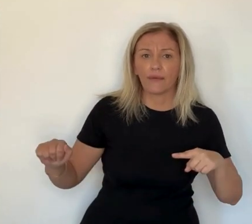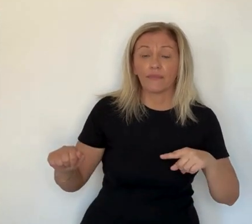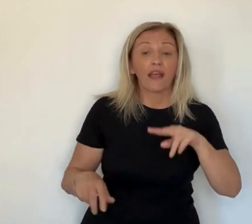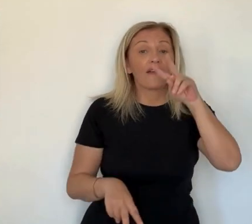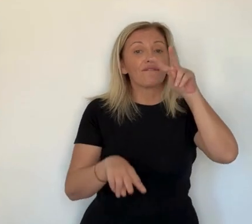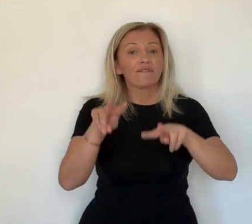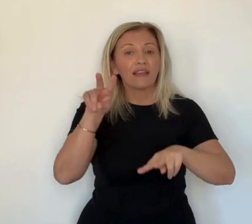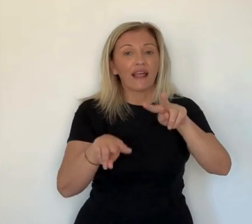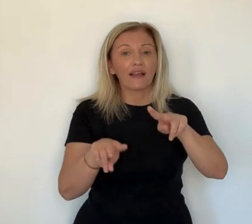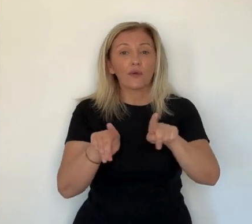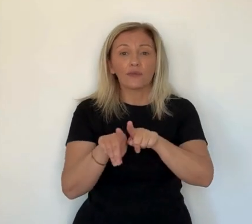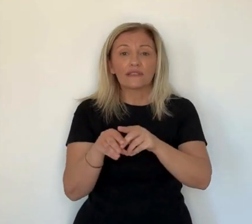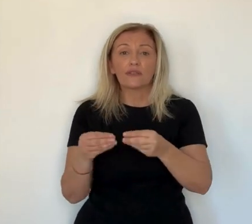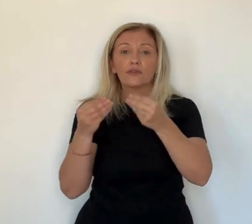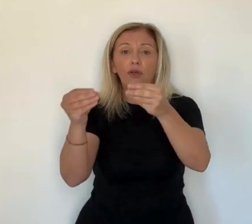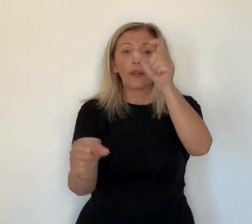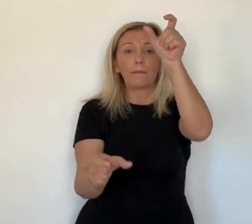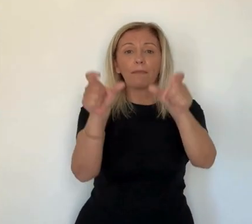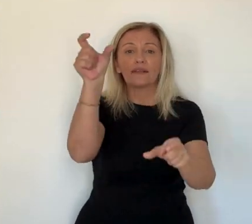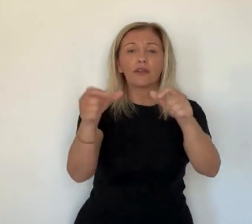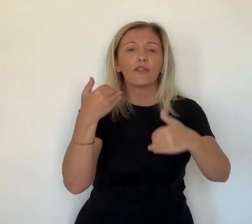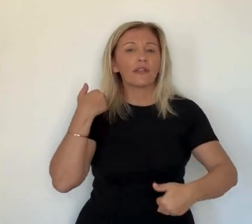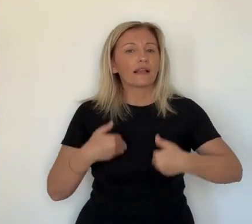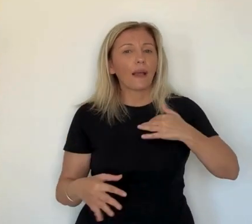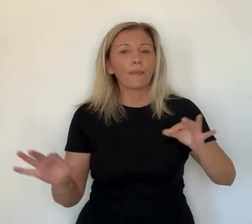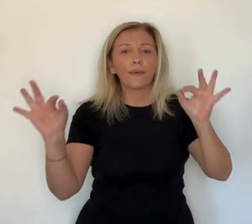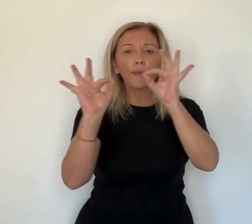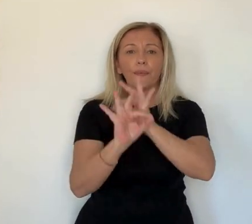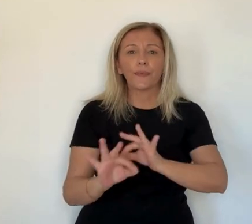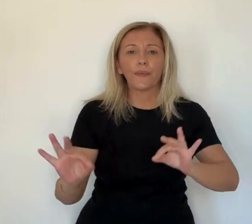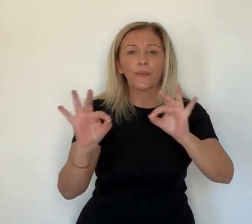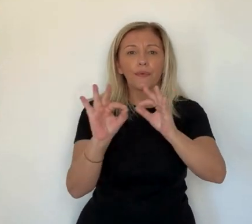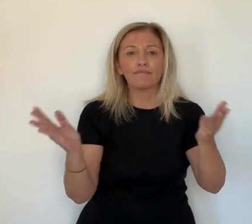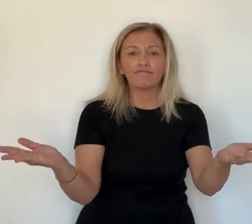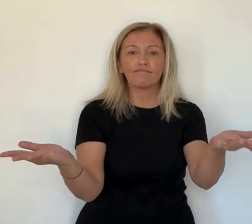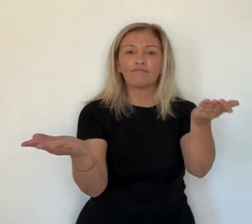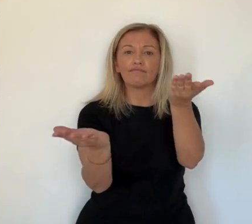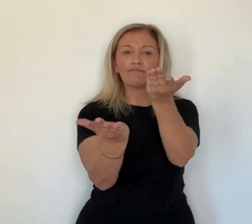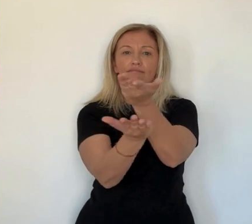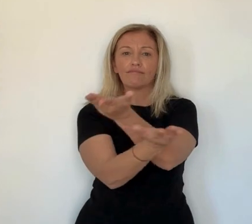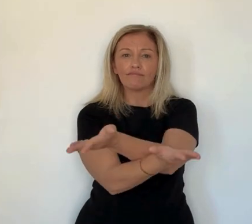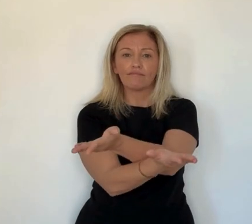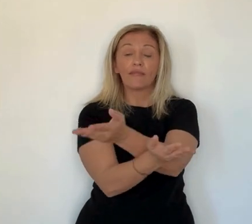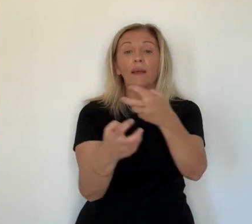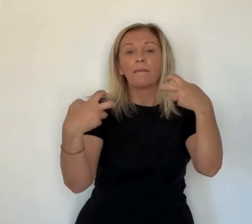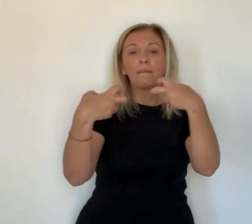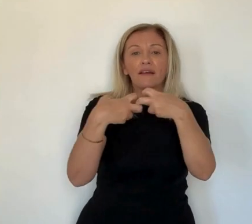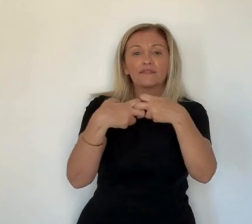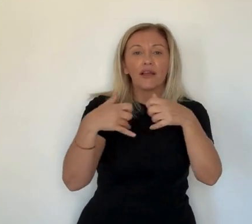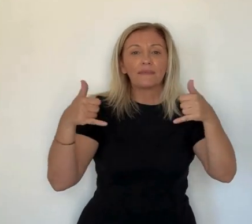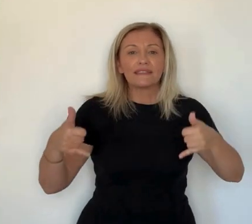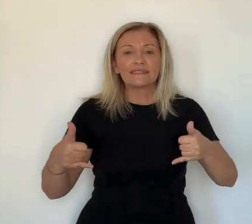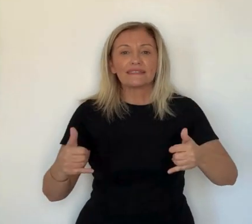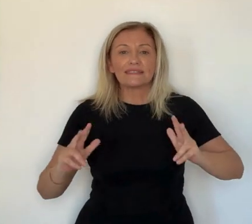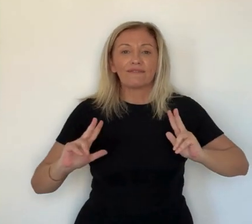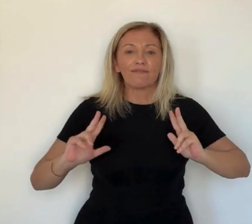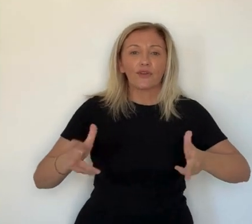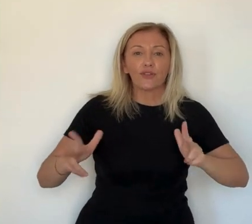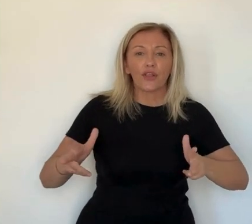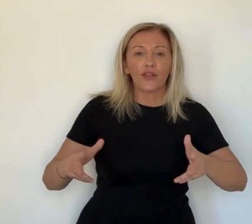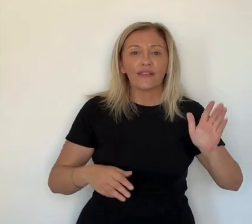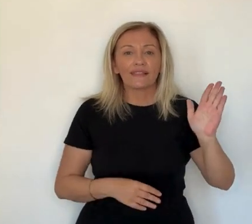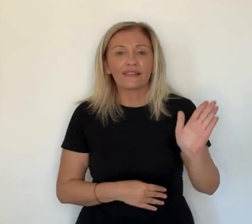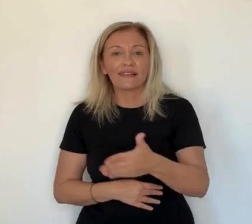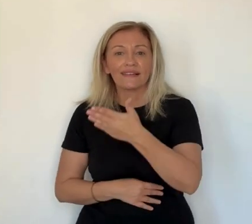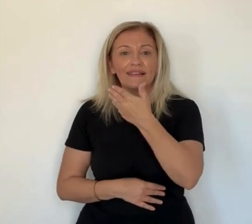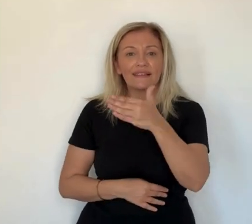le village Andem, qu'il soit visible ou pas, le handicap ne doit pas freiner la pratique sportive. Mais ce village,'est aussi l'occasion pour les